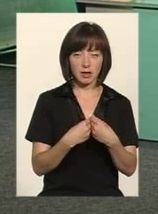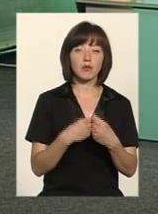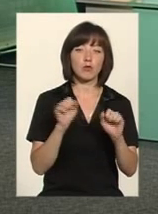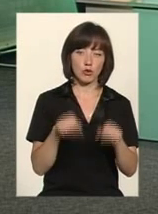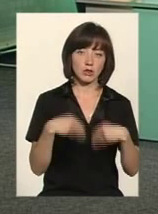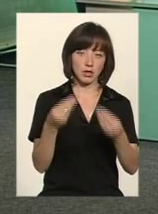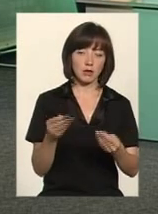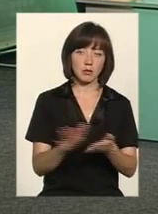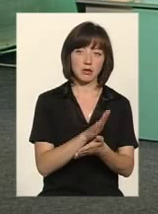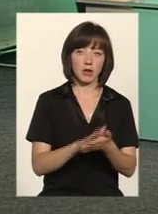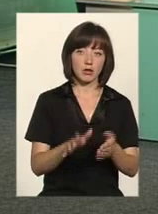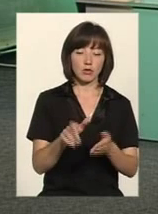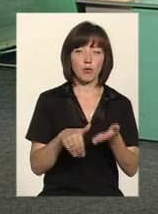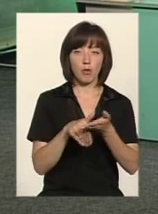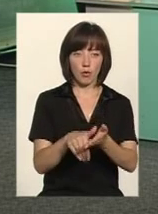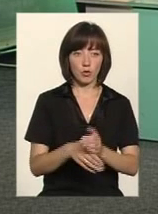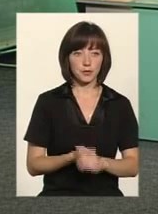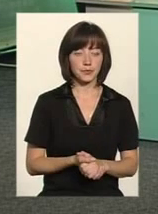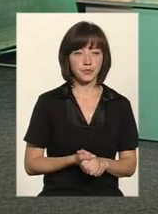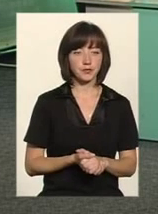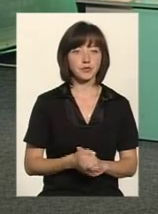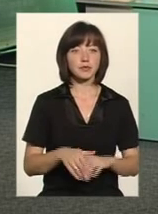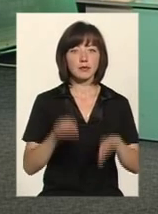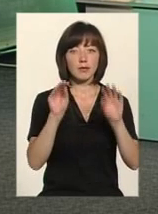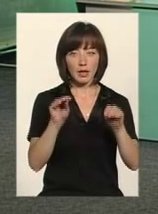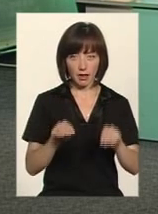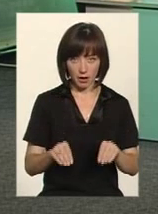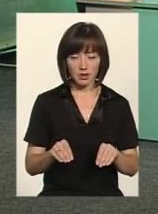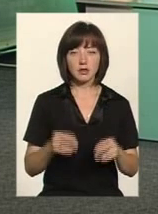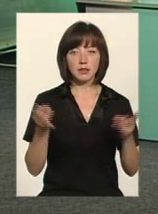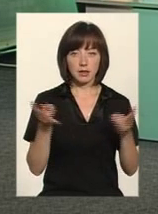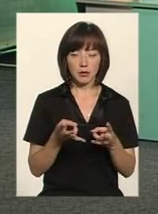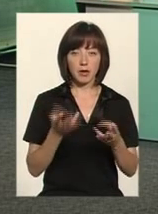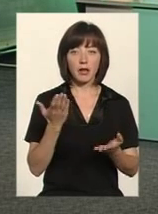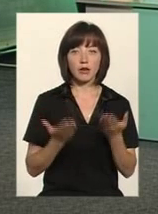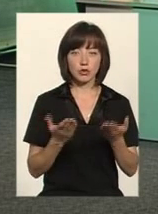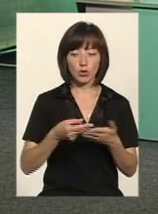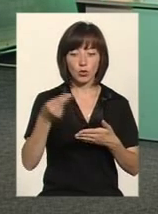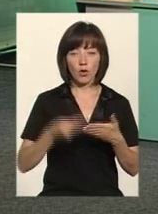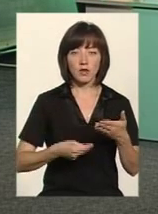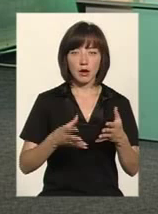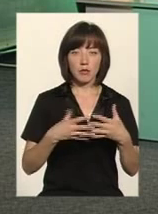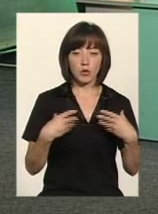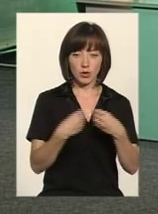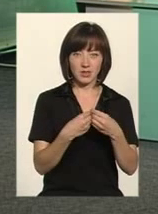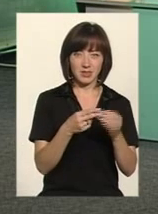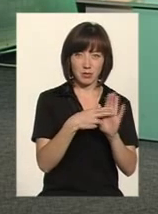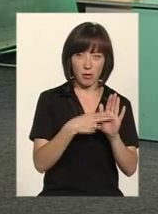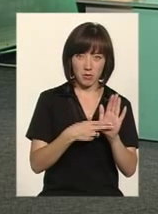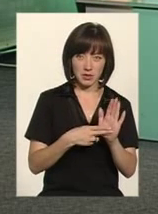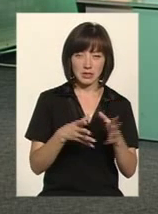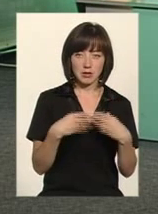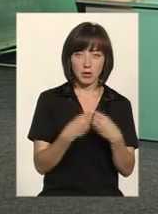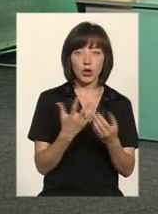безплатним клієнтом нашого центру, і ми їм надаємо праву допомоги. Тобто декларацію про доходи ще потрібно, Тобто йдеться, якщо йдеться довідка про склад сім'ї, і довідка про